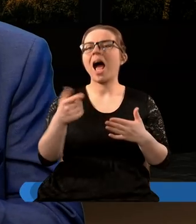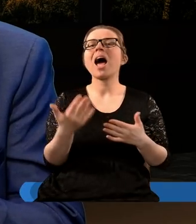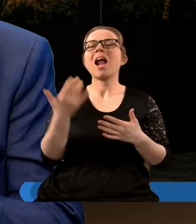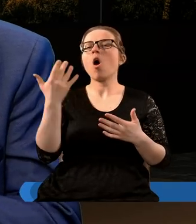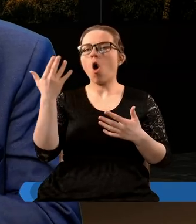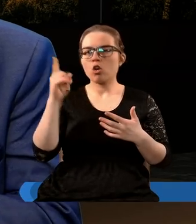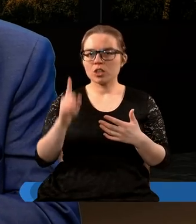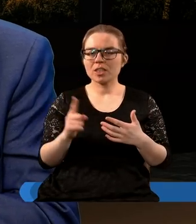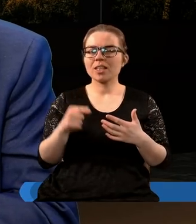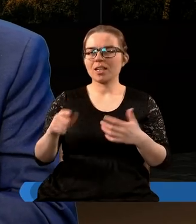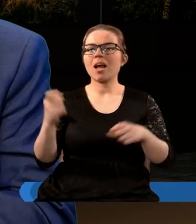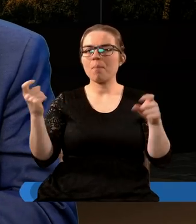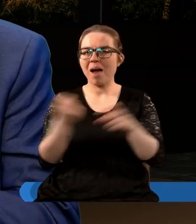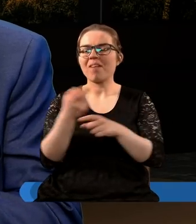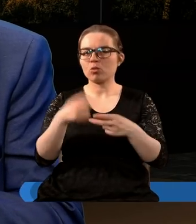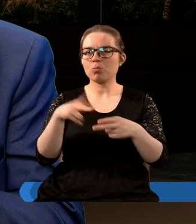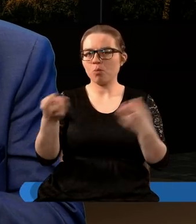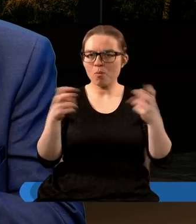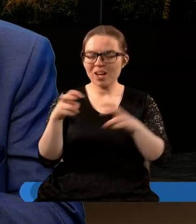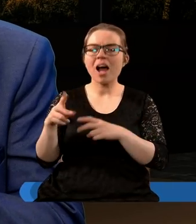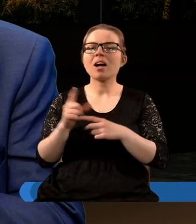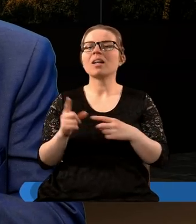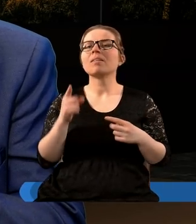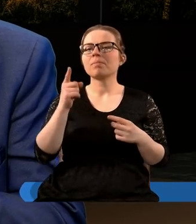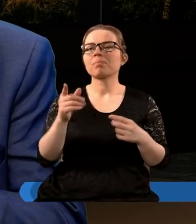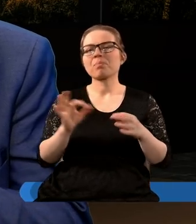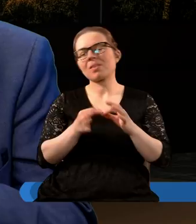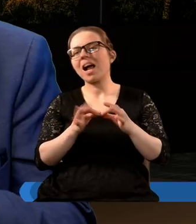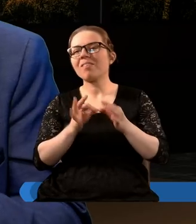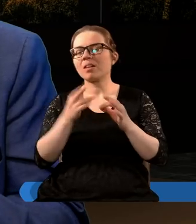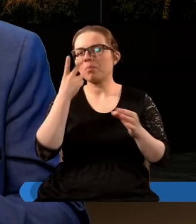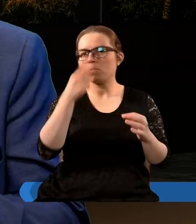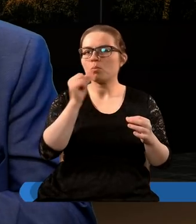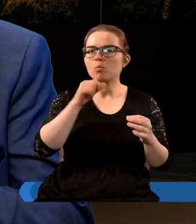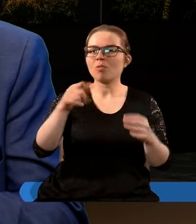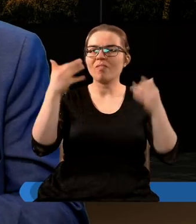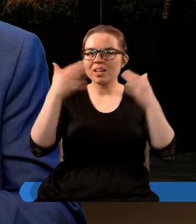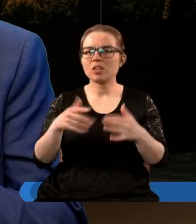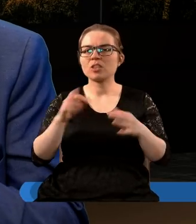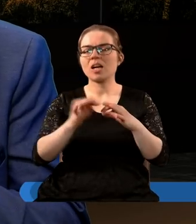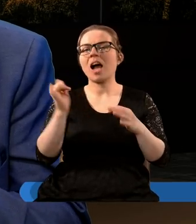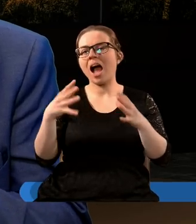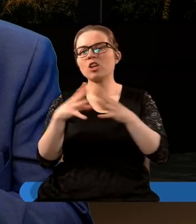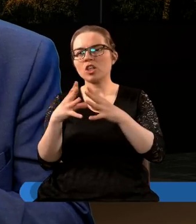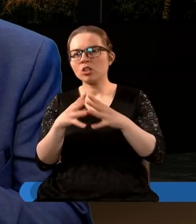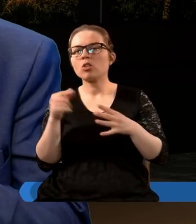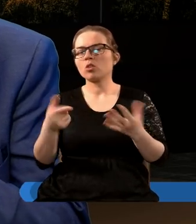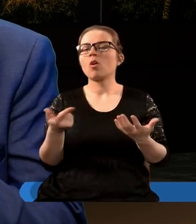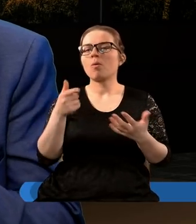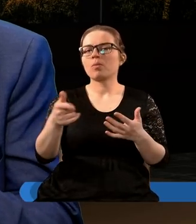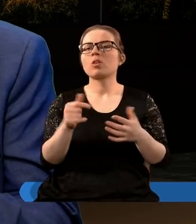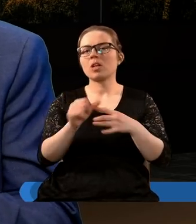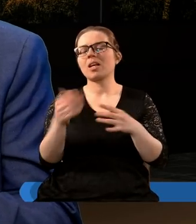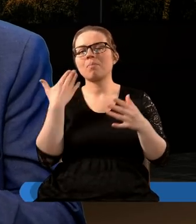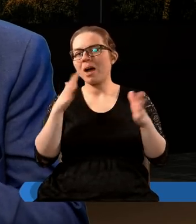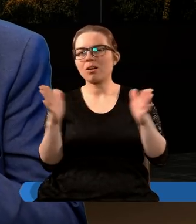ilości państw powstałych prawda bo bo nawet gdyby próbować wyliczyć i doszukać się jakichś dziesięciu to to